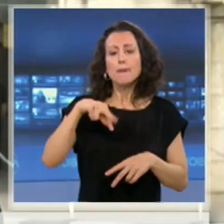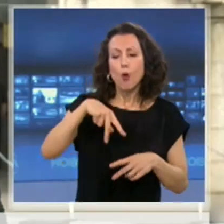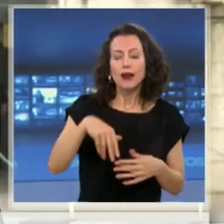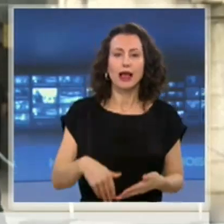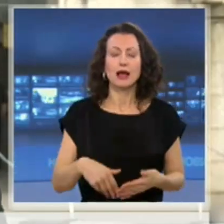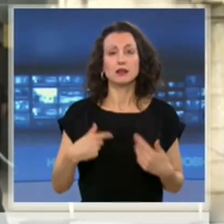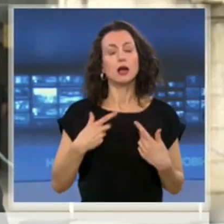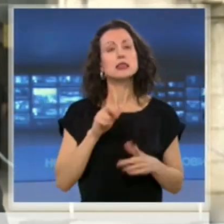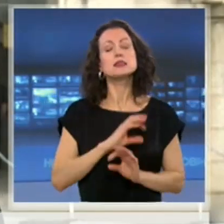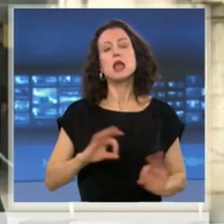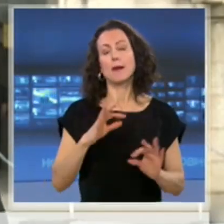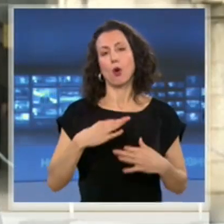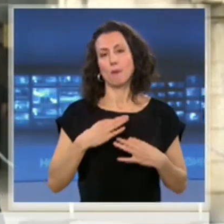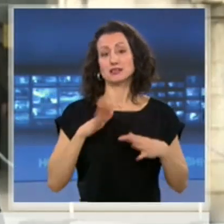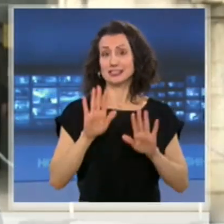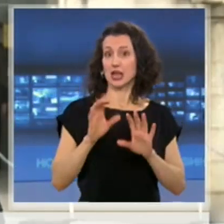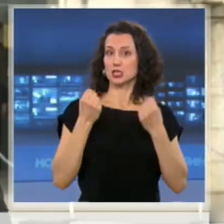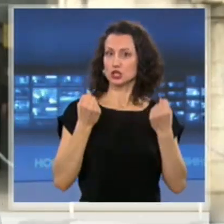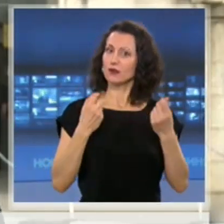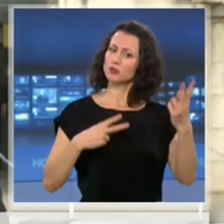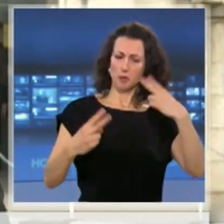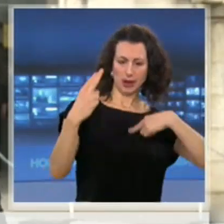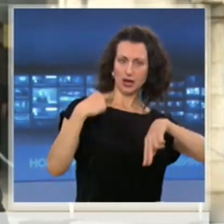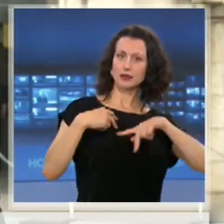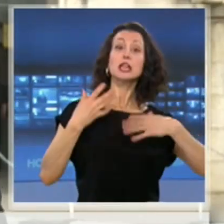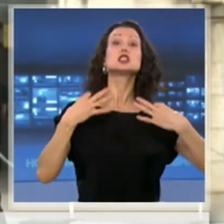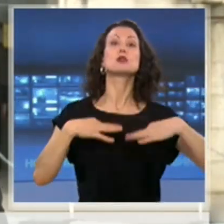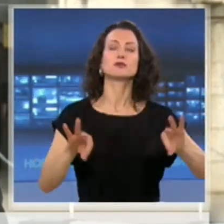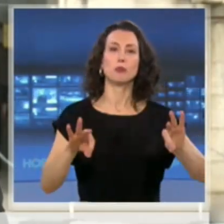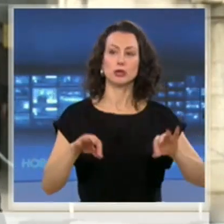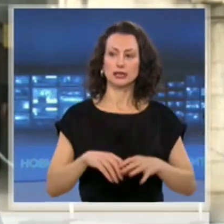Няма опасност за техният живот, прегледани са и са освободени.